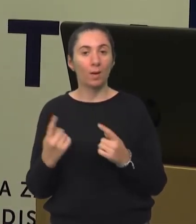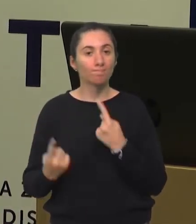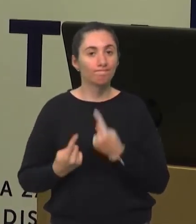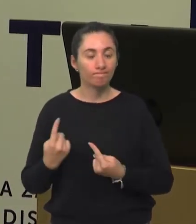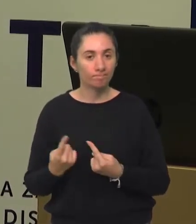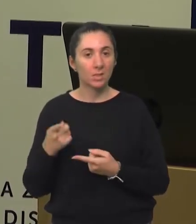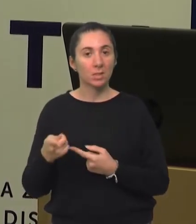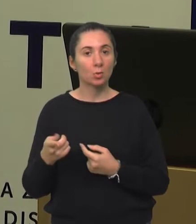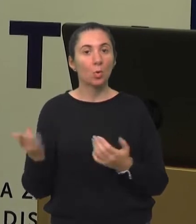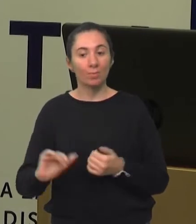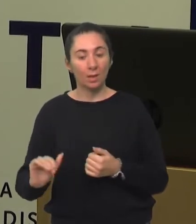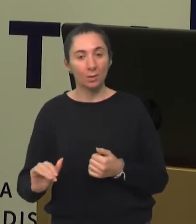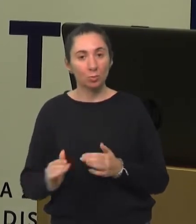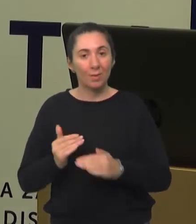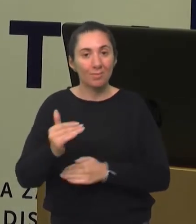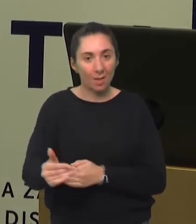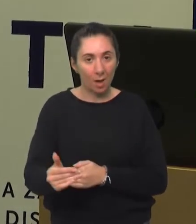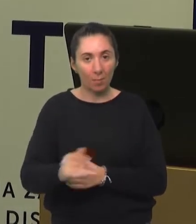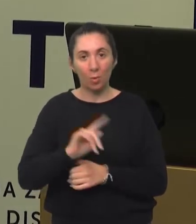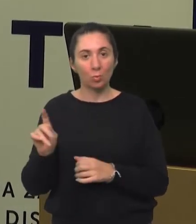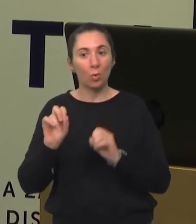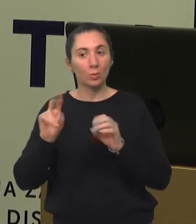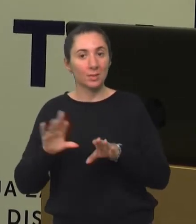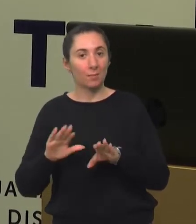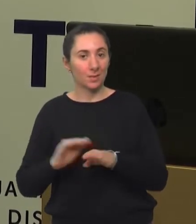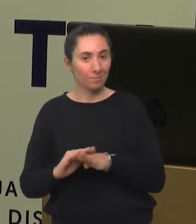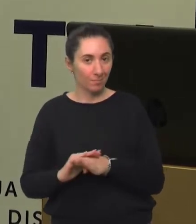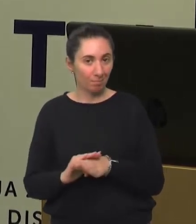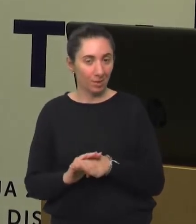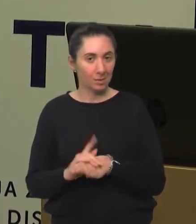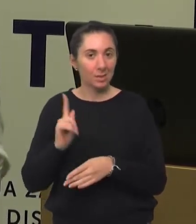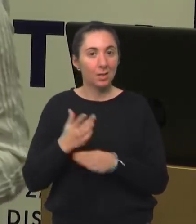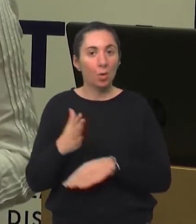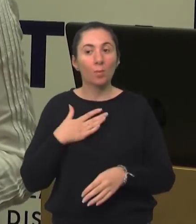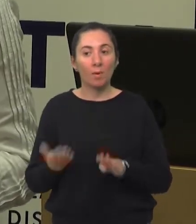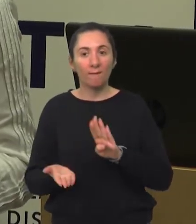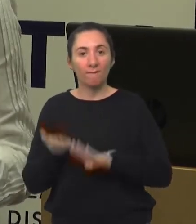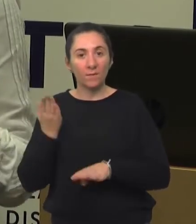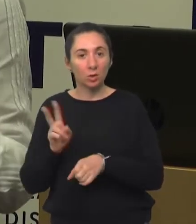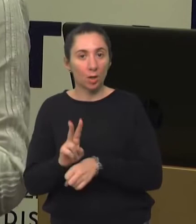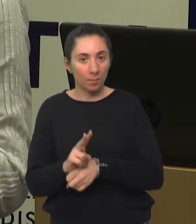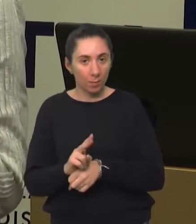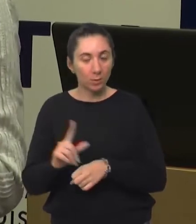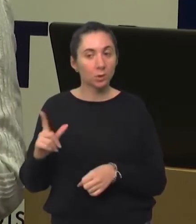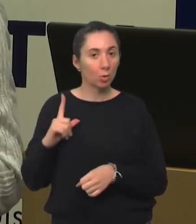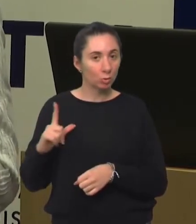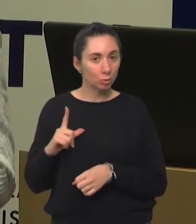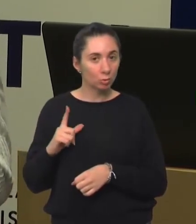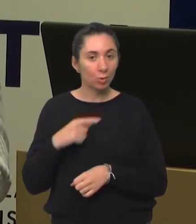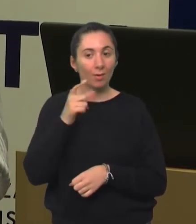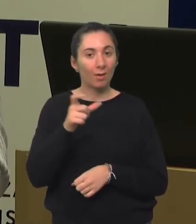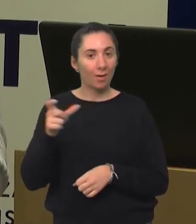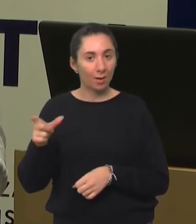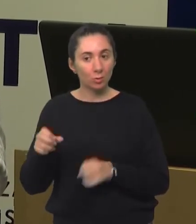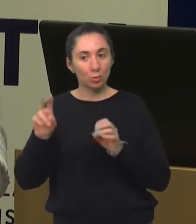za to koliko će djete biti napredno, recimo u dobiju 18 mjeseci i ako ima više združene pažnje, onda se očekuje da će i riječnik